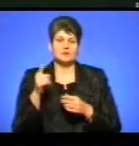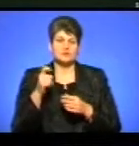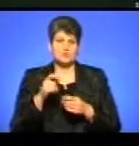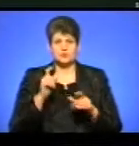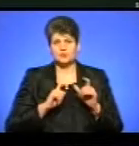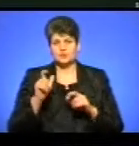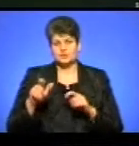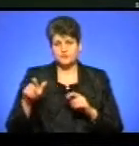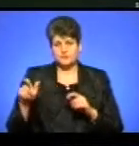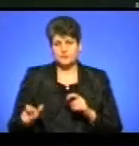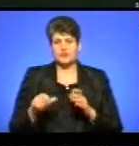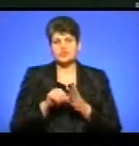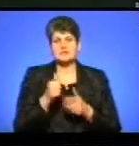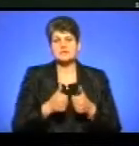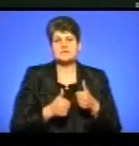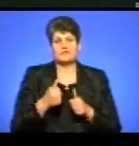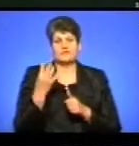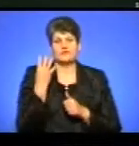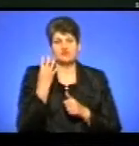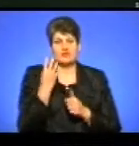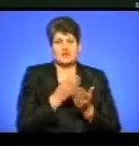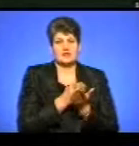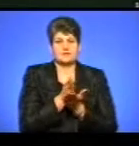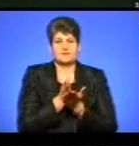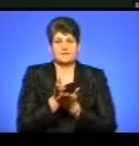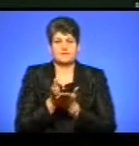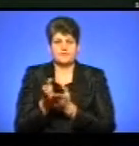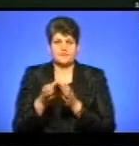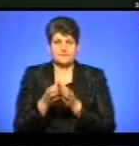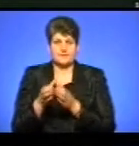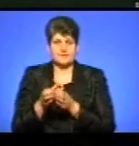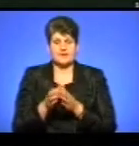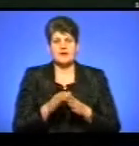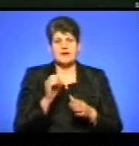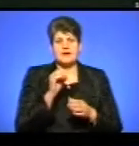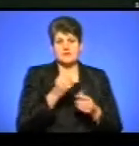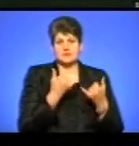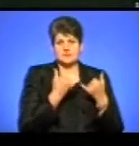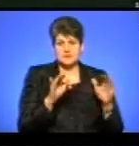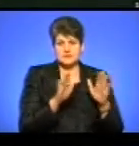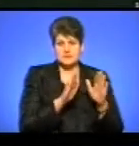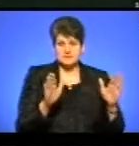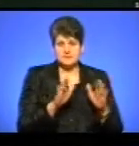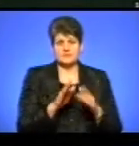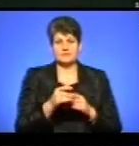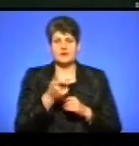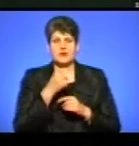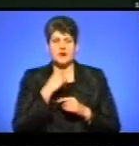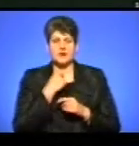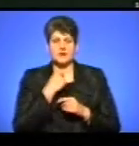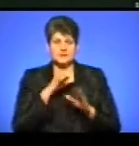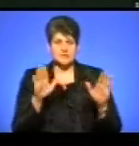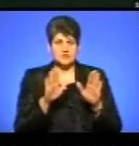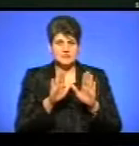Богдан Водяний. Учасники змагаються у чотирьох жанрових номінаціях – естрадний спів, академічний спів, народний спів та авторська